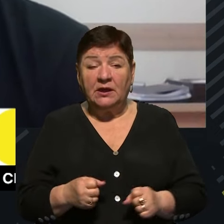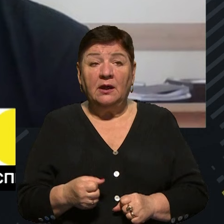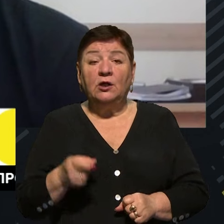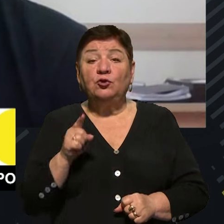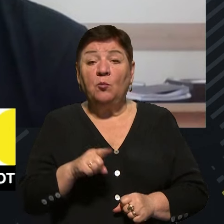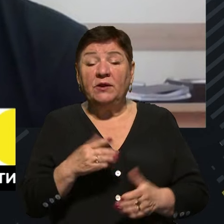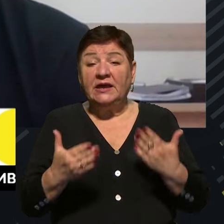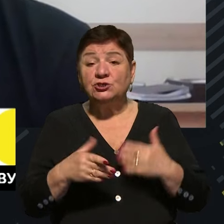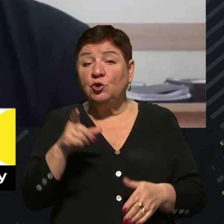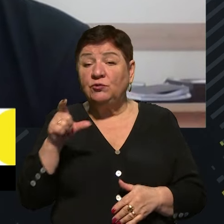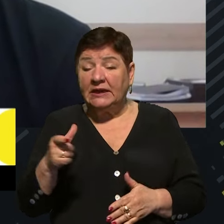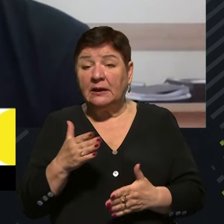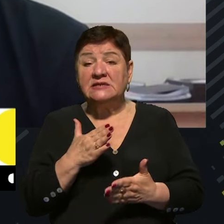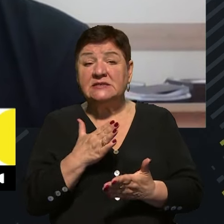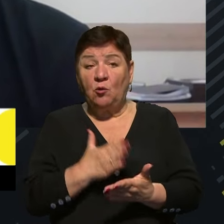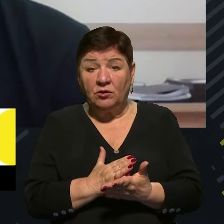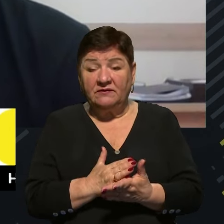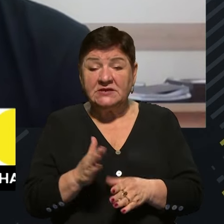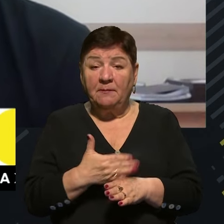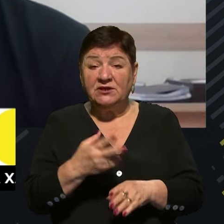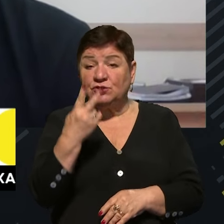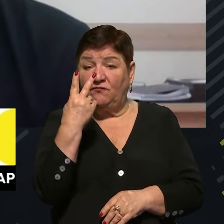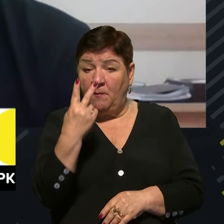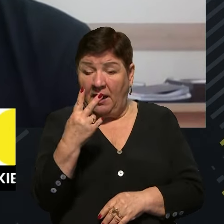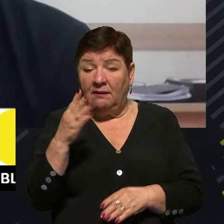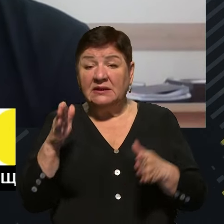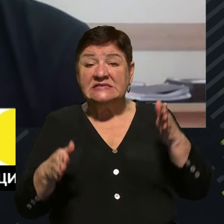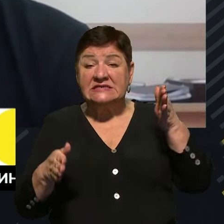якщо людина знаходиться між двома стінами,